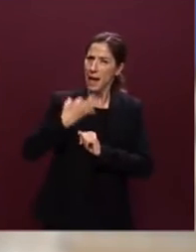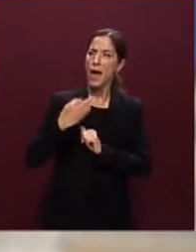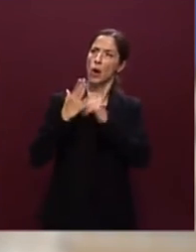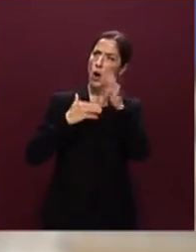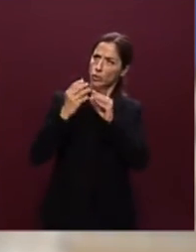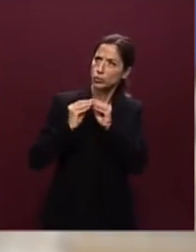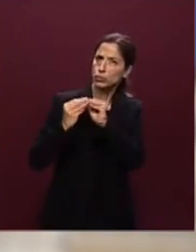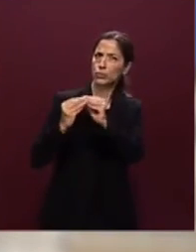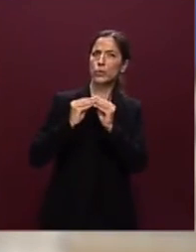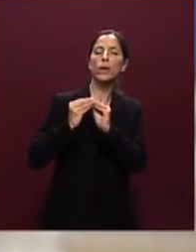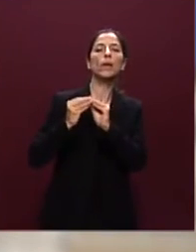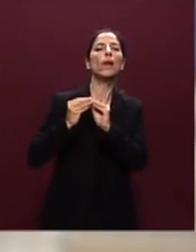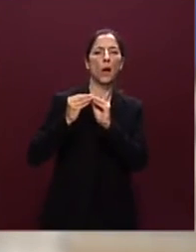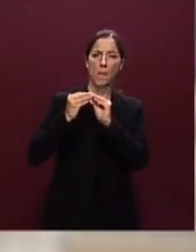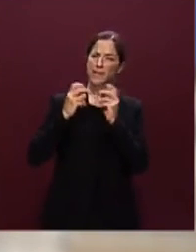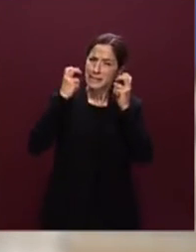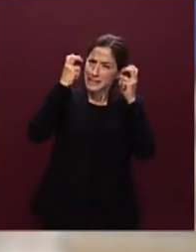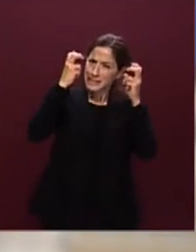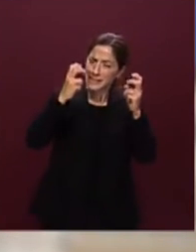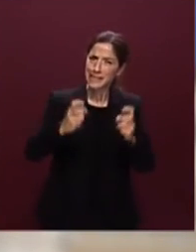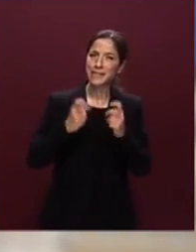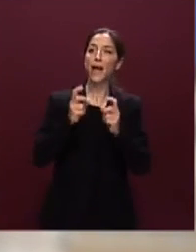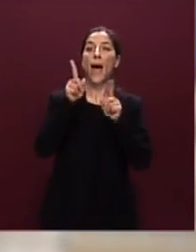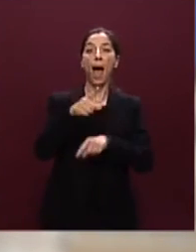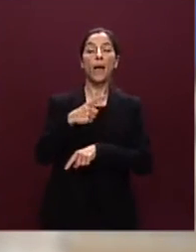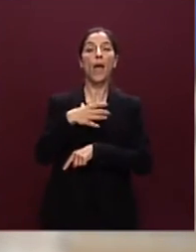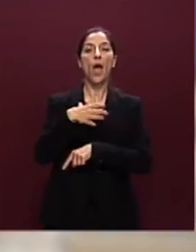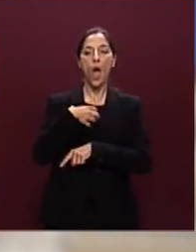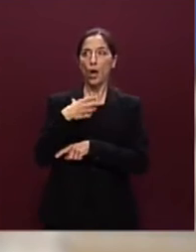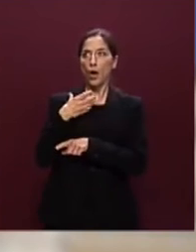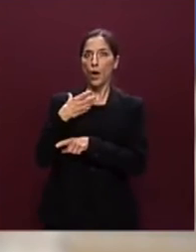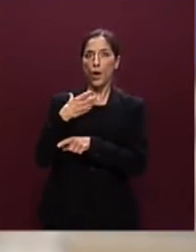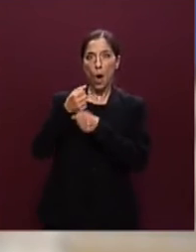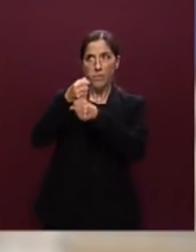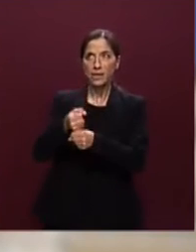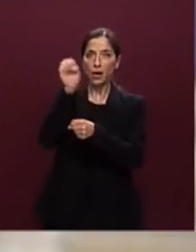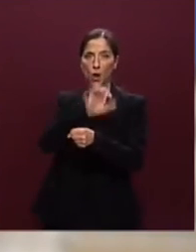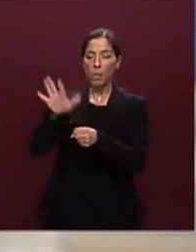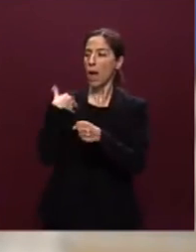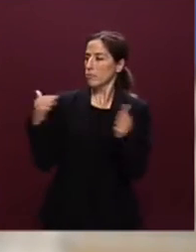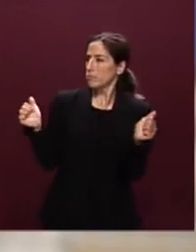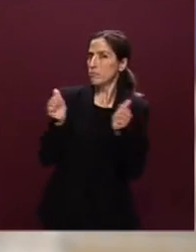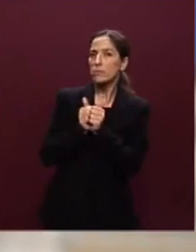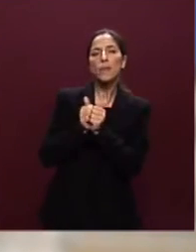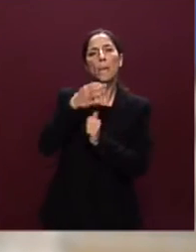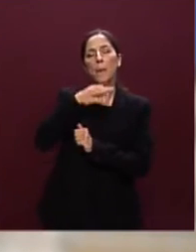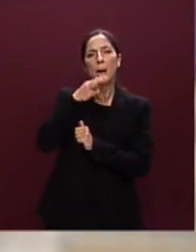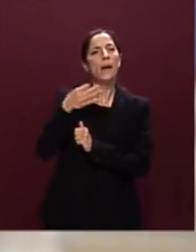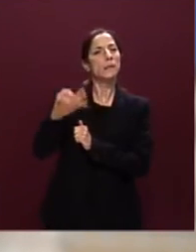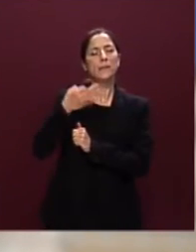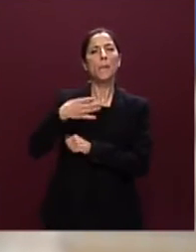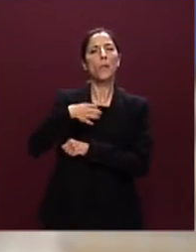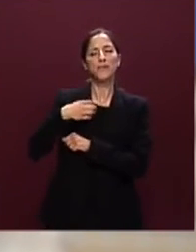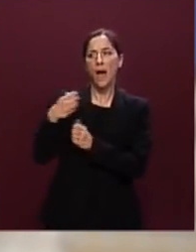a livello di task force a livello di commissario europeo che io faccio regolarmente con il commissario Gentiloni in modo